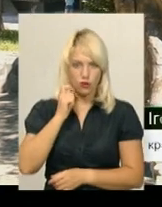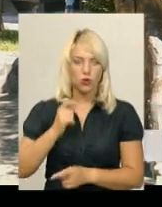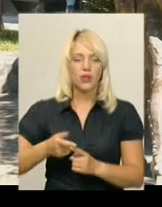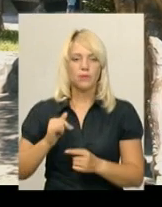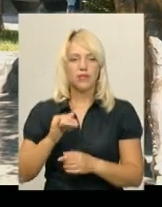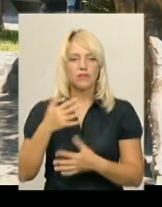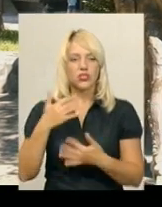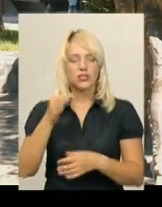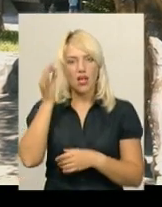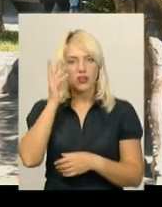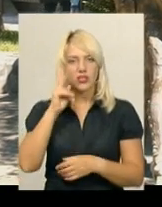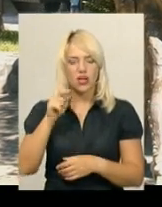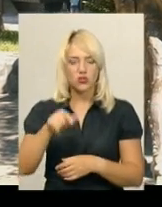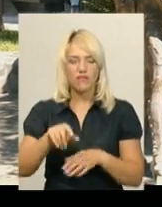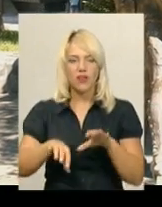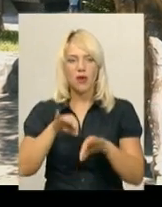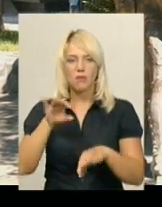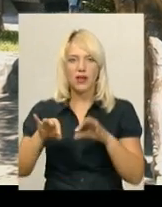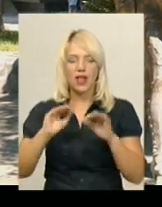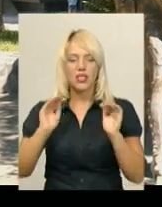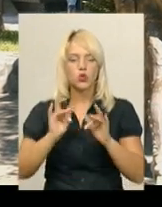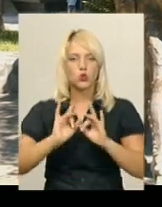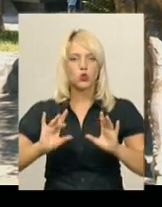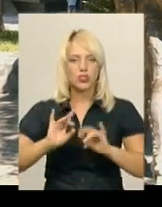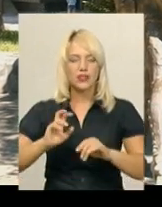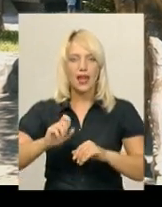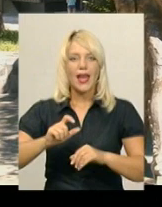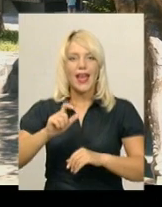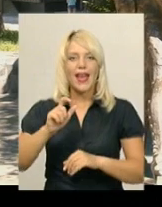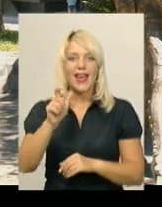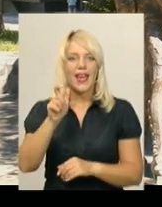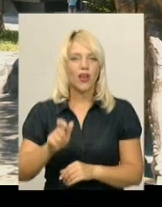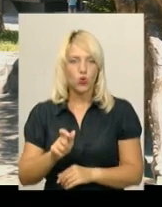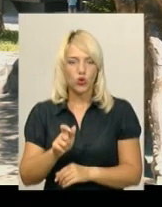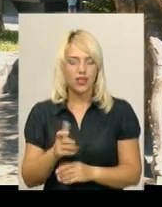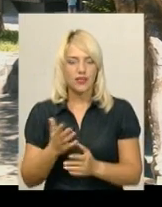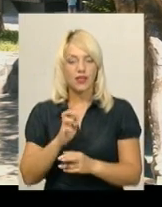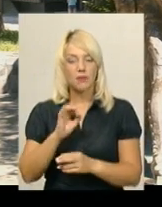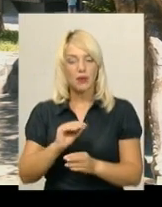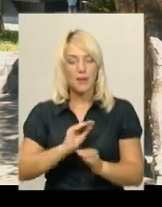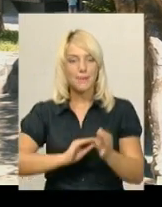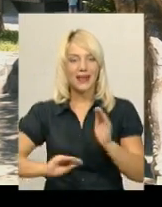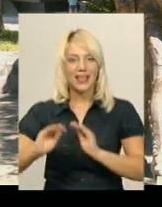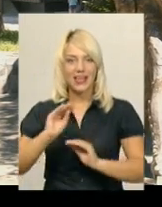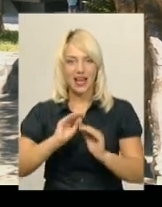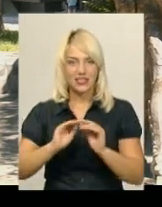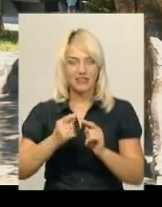згадував, як тоді добирали сюжет, добирали героя, який би прикрасив фонтан.